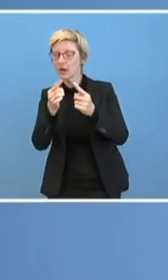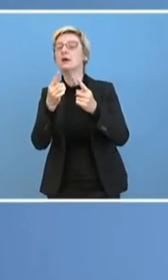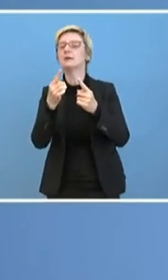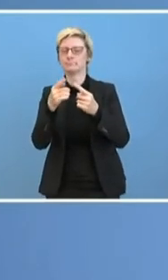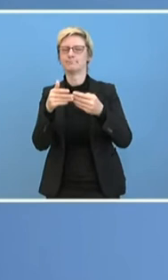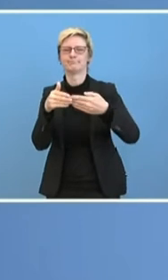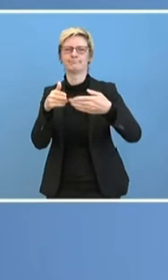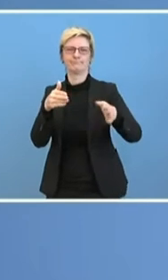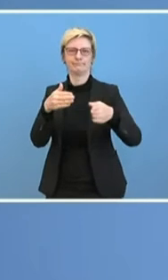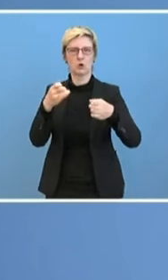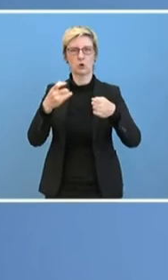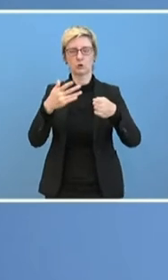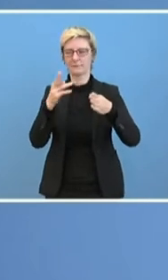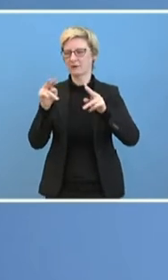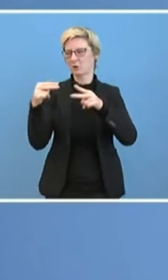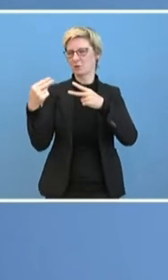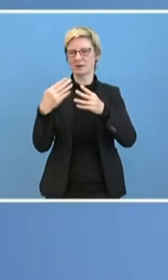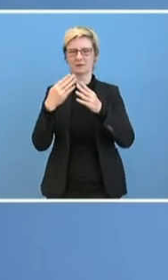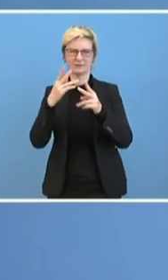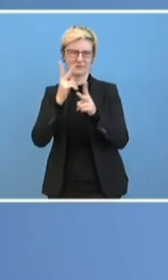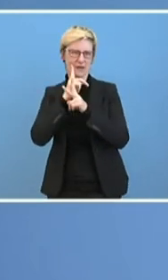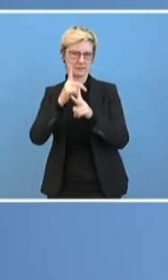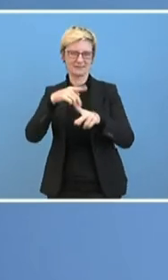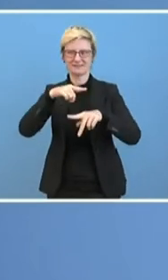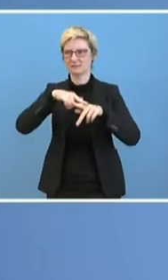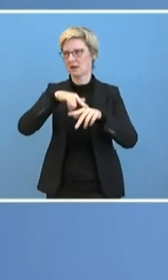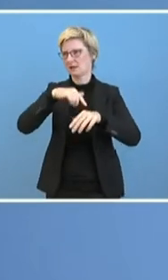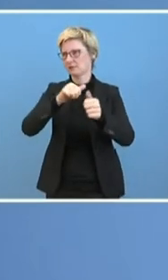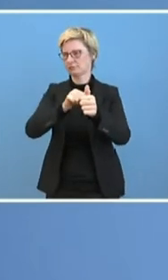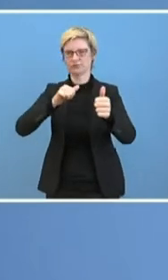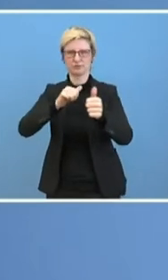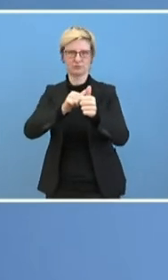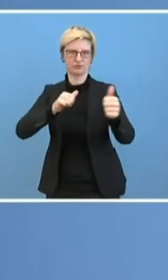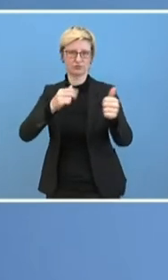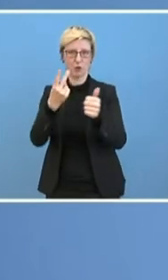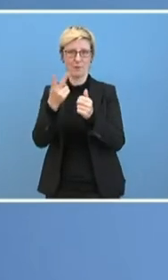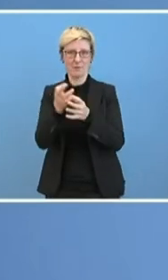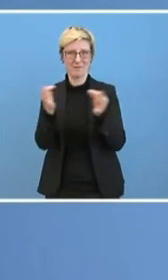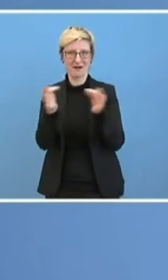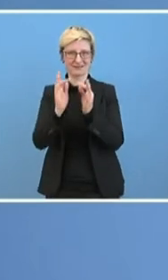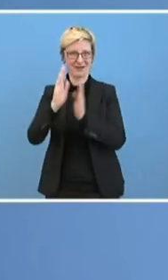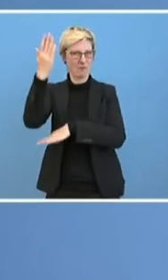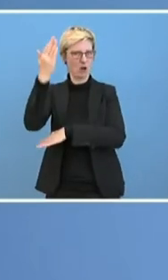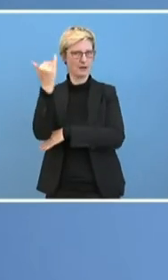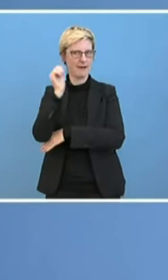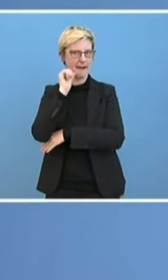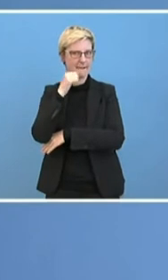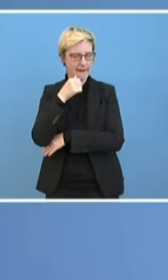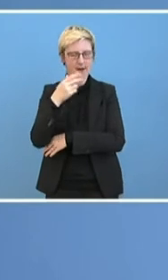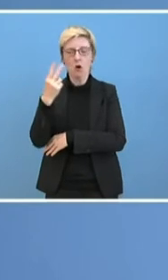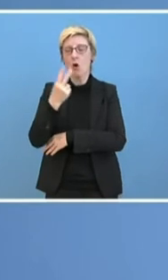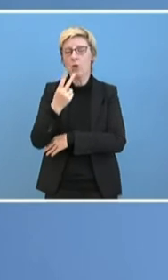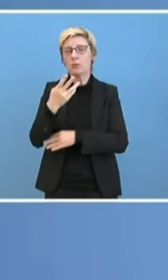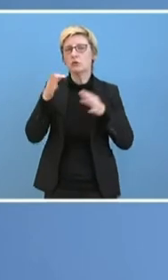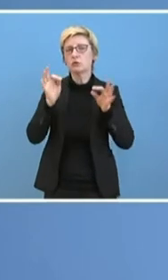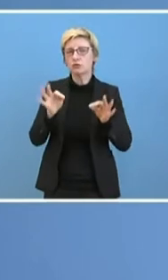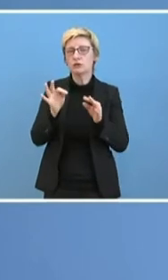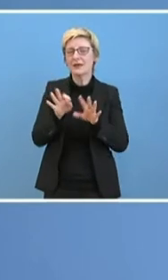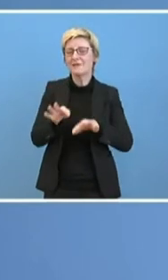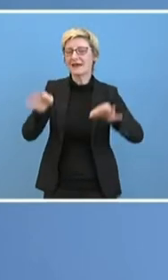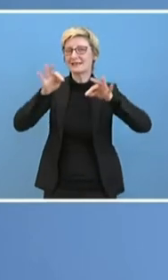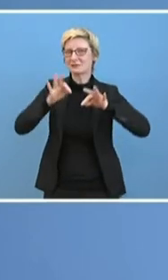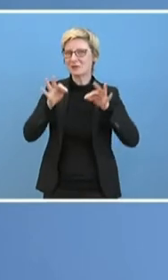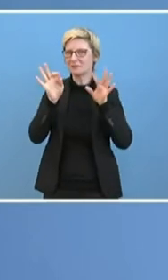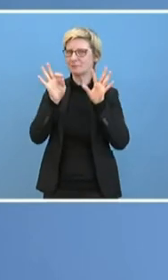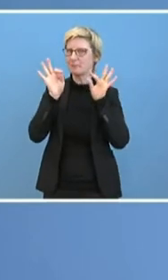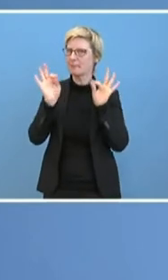Eindruck haben. Da ist ja immer ein Zeitverzug drin. Was machen diese Maßnahmen mit dem Infektionsgeschehen und bewerten nach zwei Wochen neu und